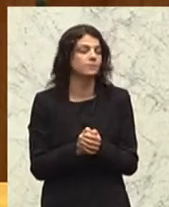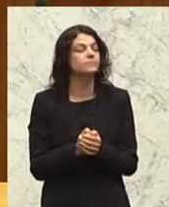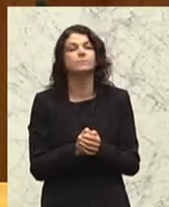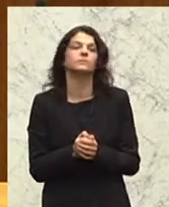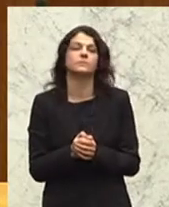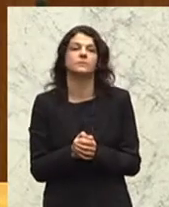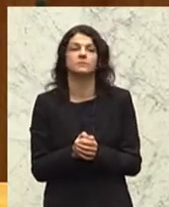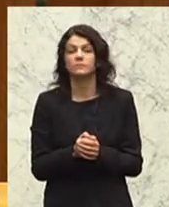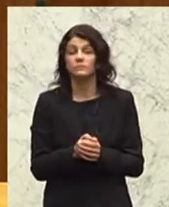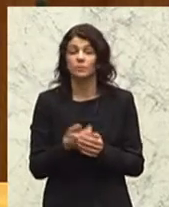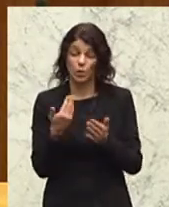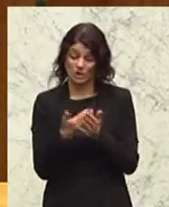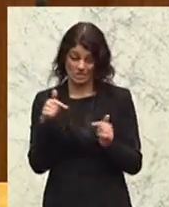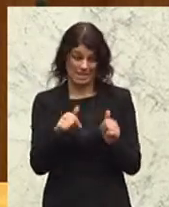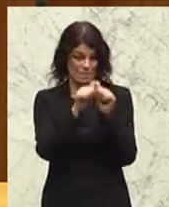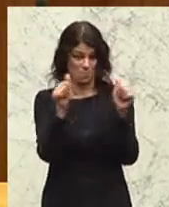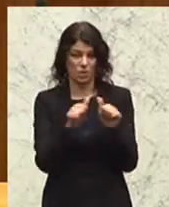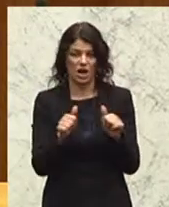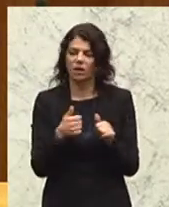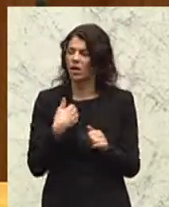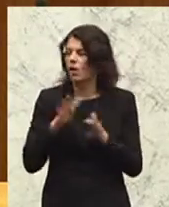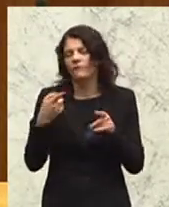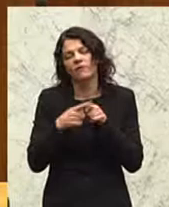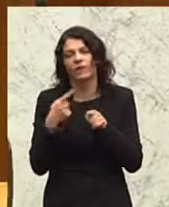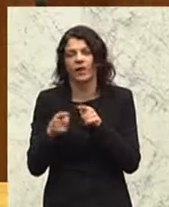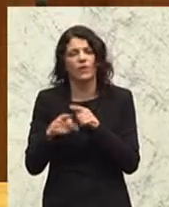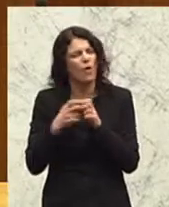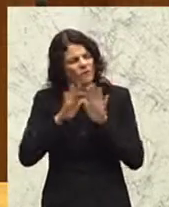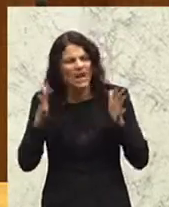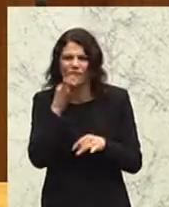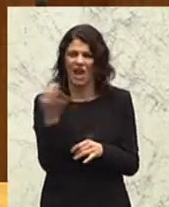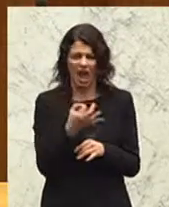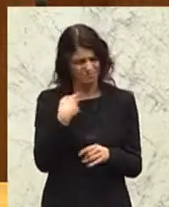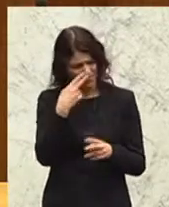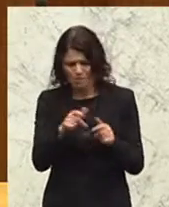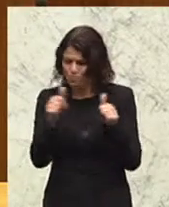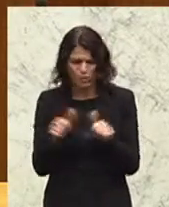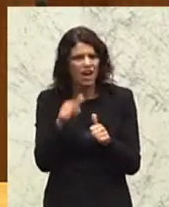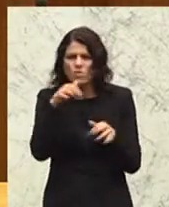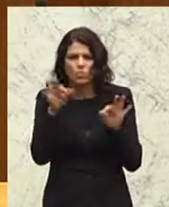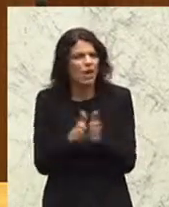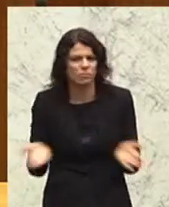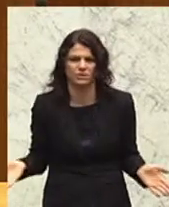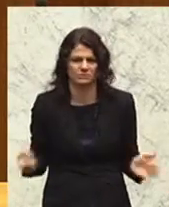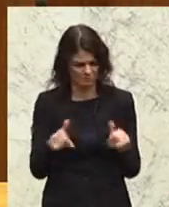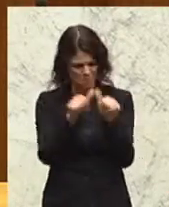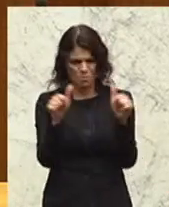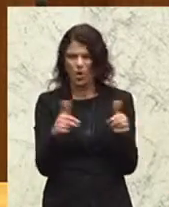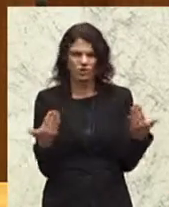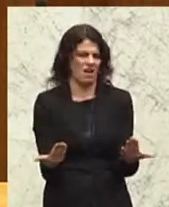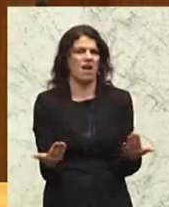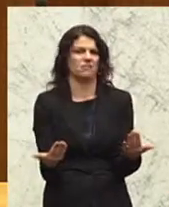bei diesem Modell, bleiben hier viele Fragen offen. Es hat sich einfach nicht bewährt. Wir haben ein Modell, dass da